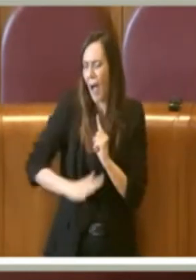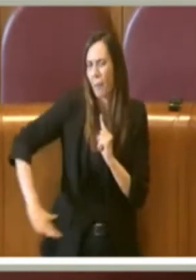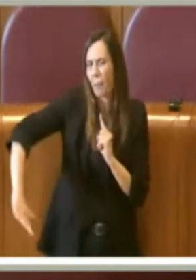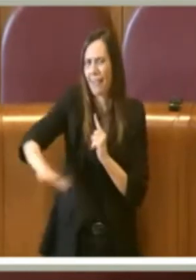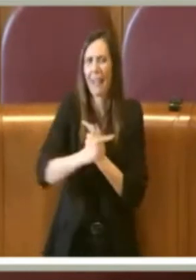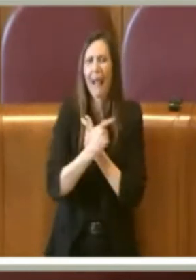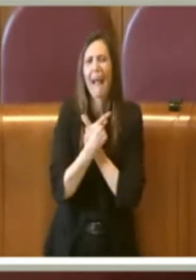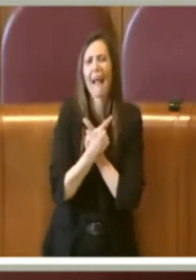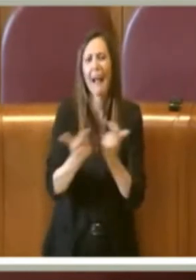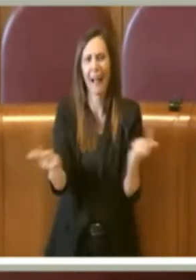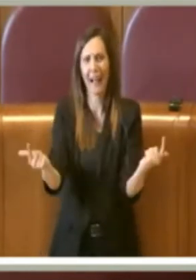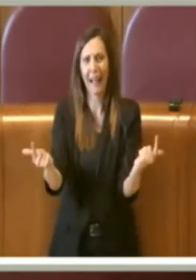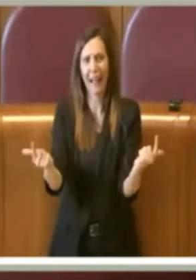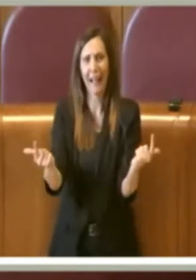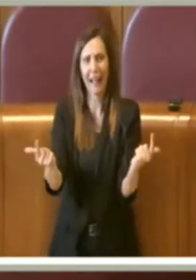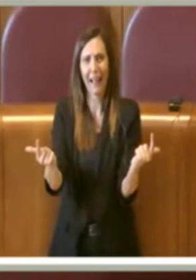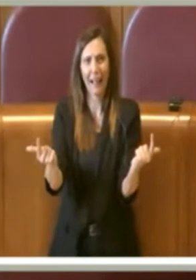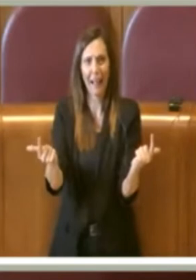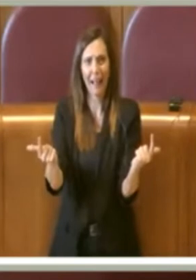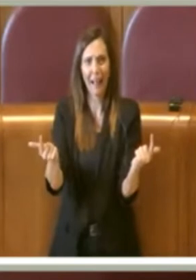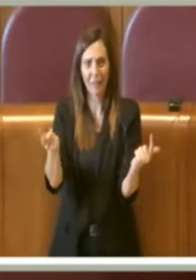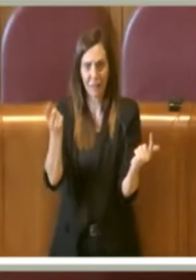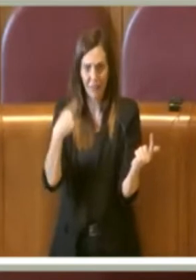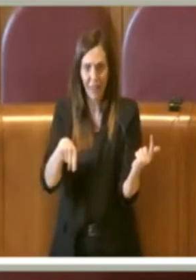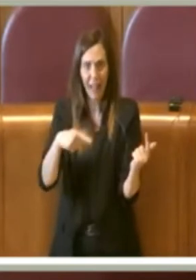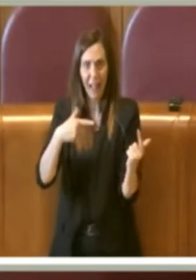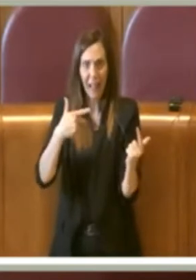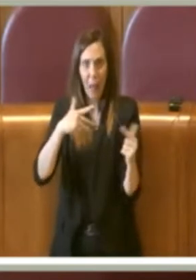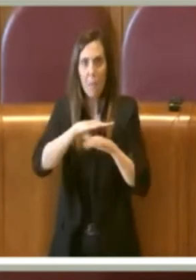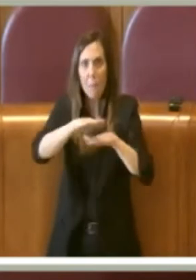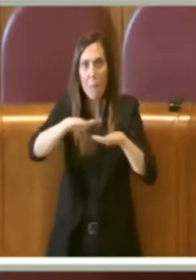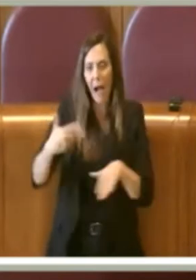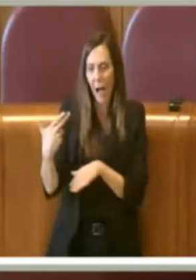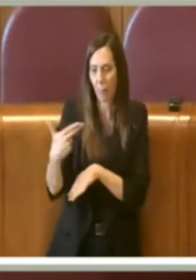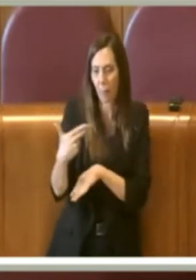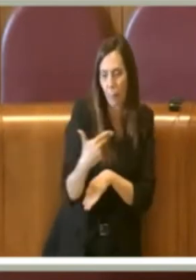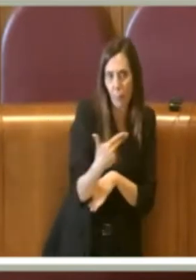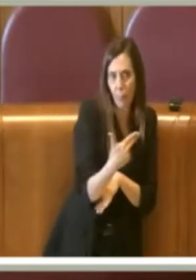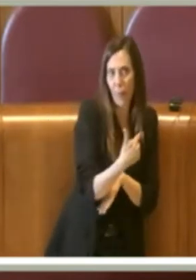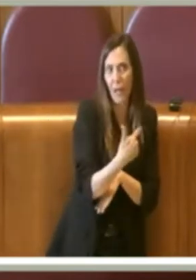indifferente anche per la fauna marina o comunque per le acque.